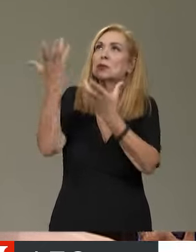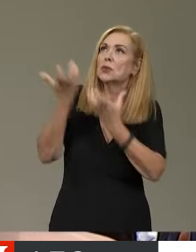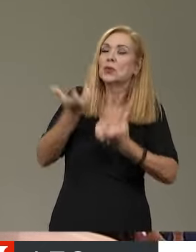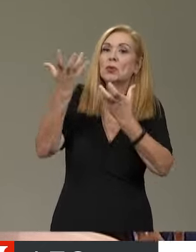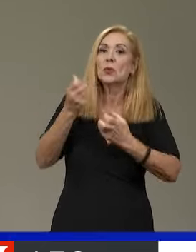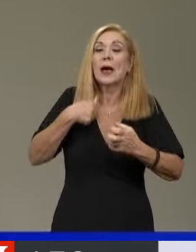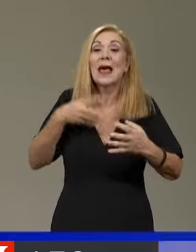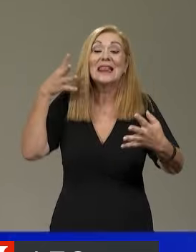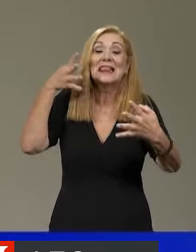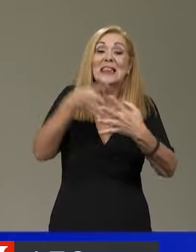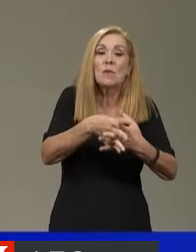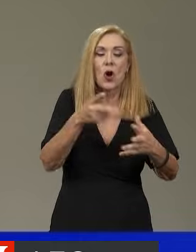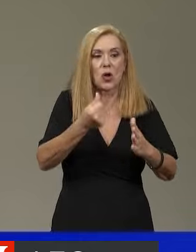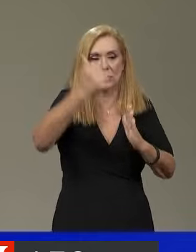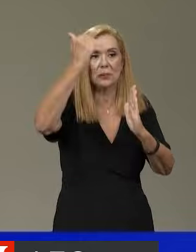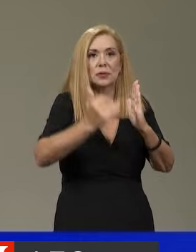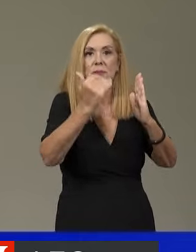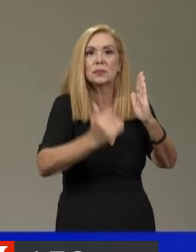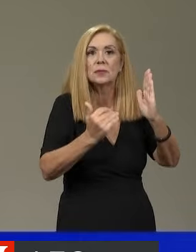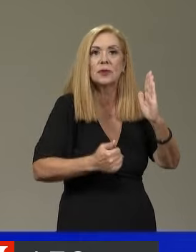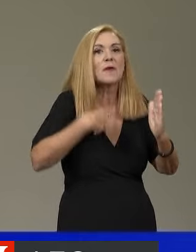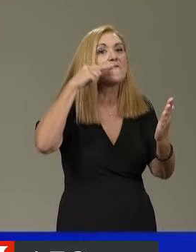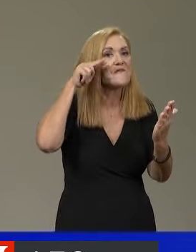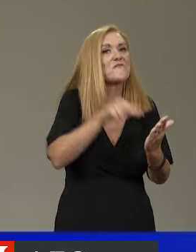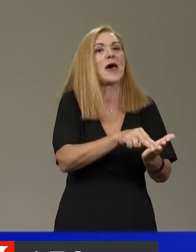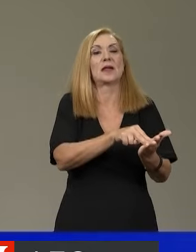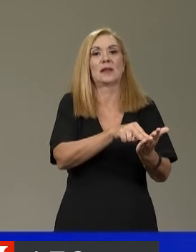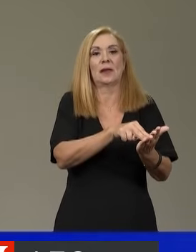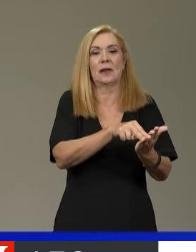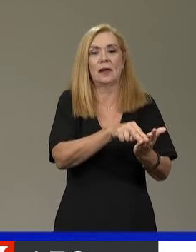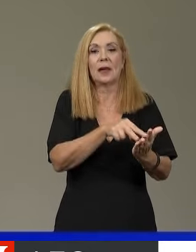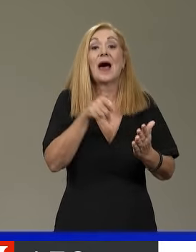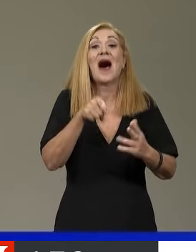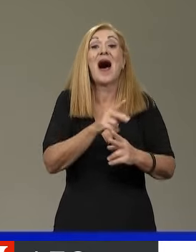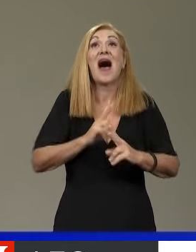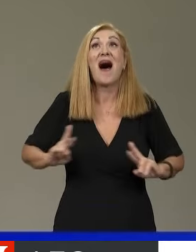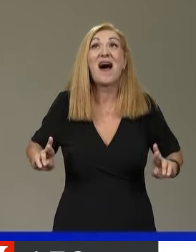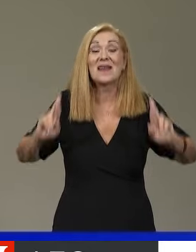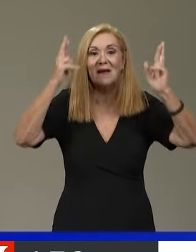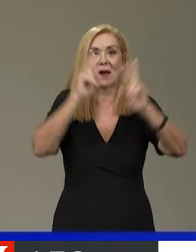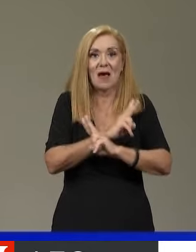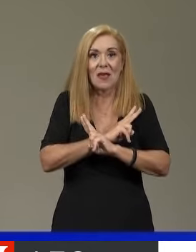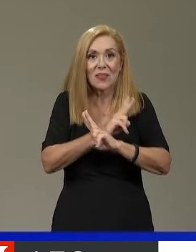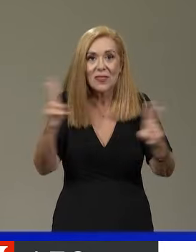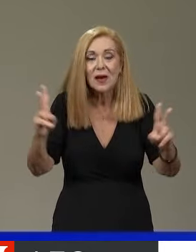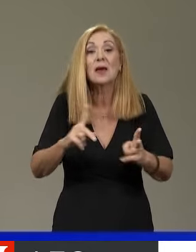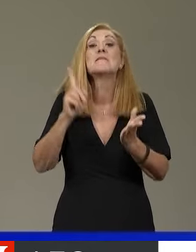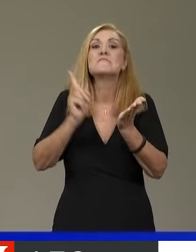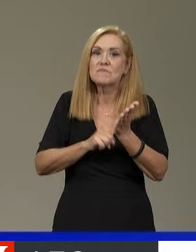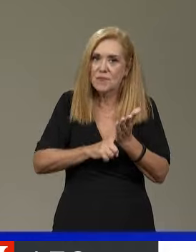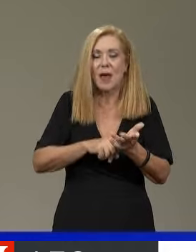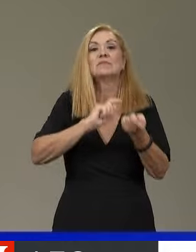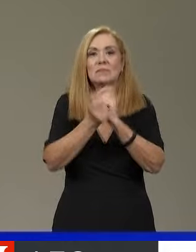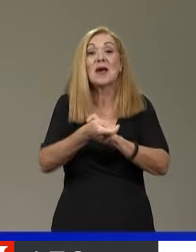τιμολόγια των οικοκυριών και των επιχειρήσεων. Η καθαρή ενέργεια πρέπει να γίνει και ευθυνή